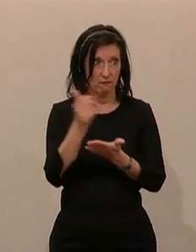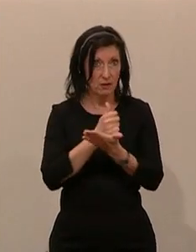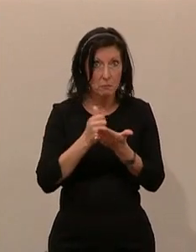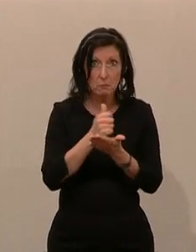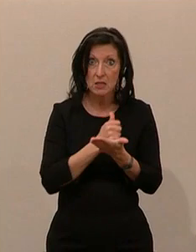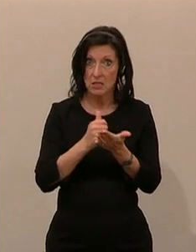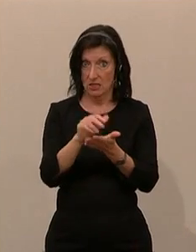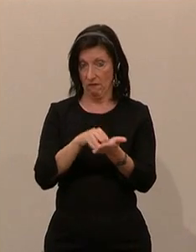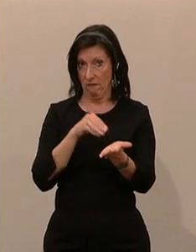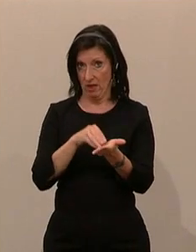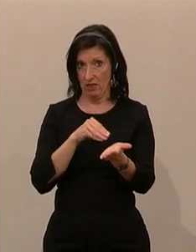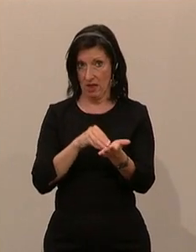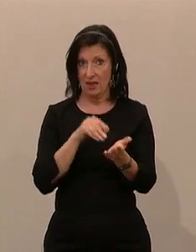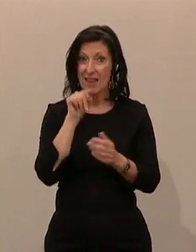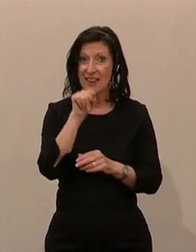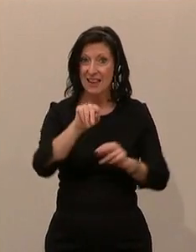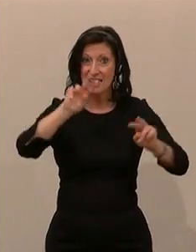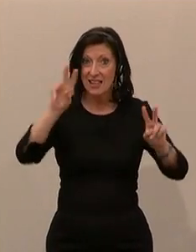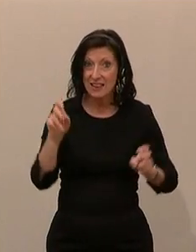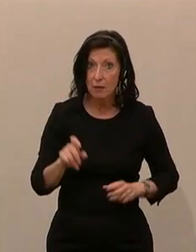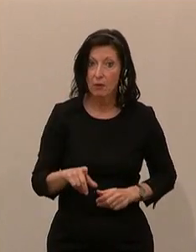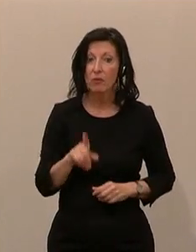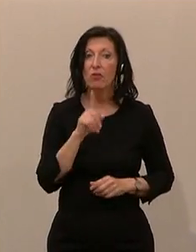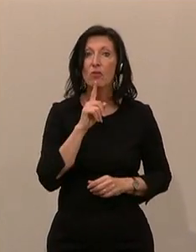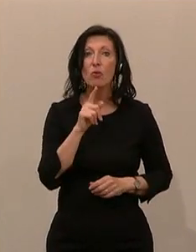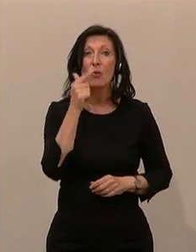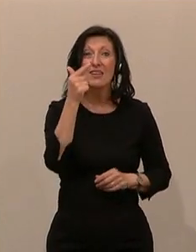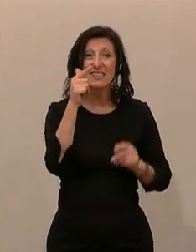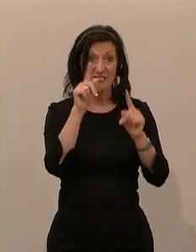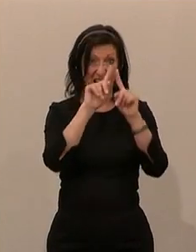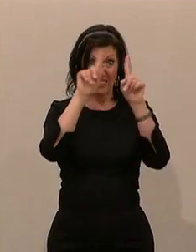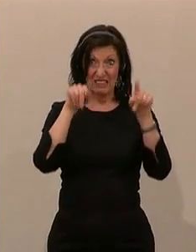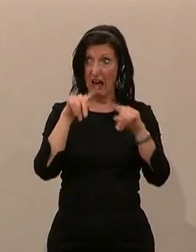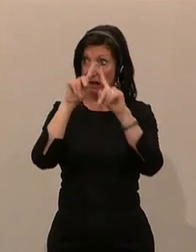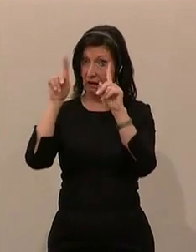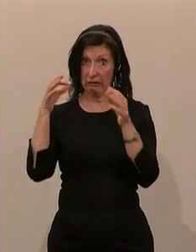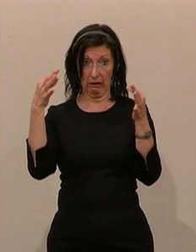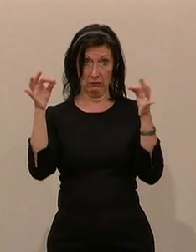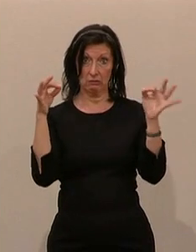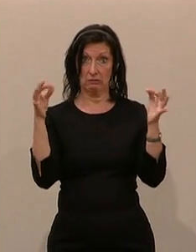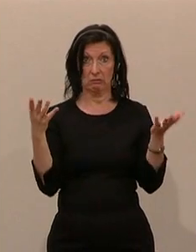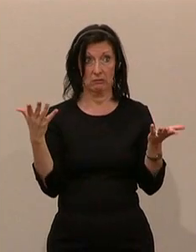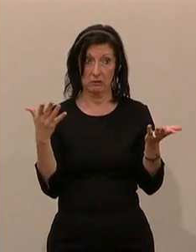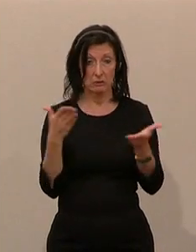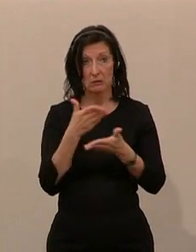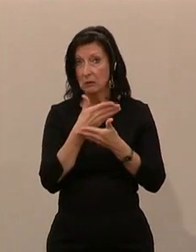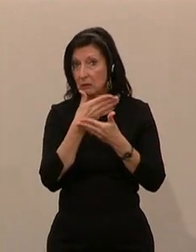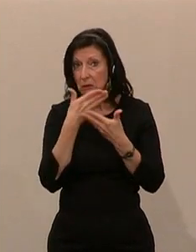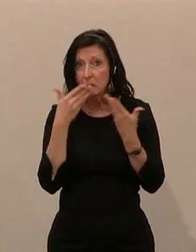von Cannabis. Diesem Thema sind nur zwei Seiten gewidmet und die ohne jede